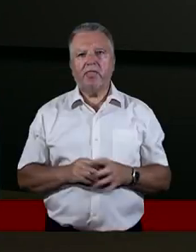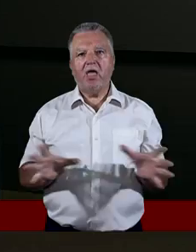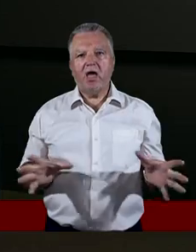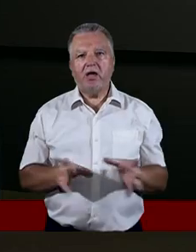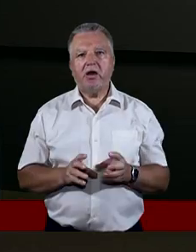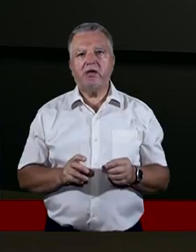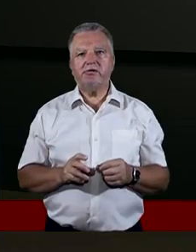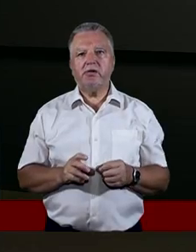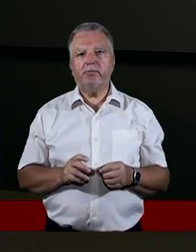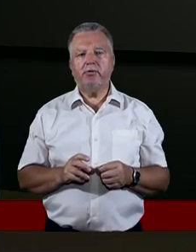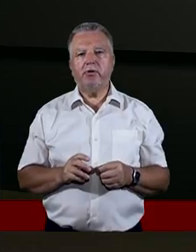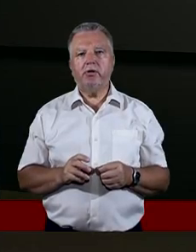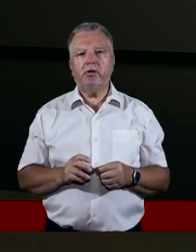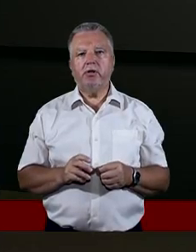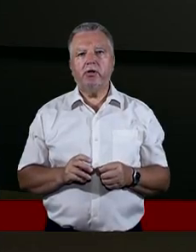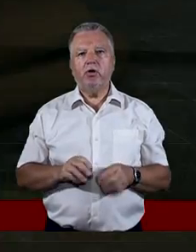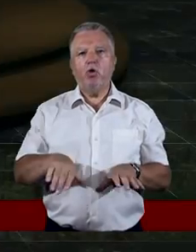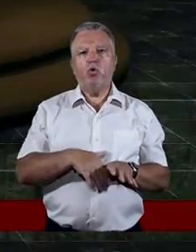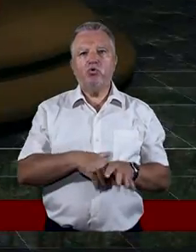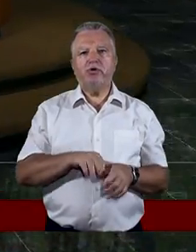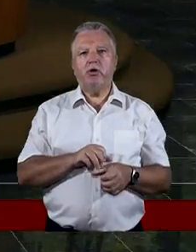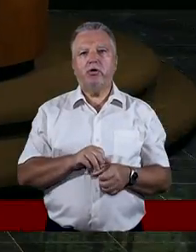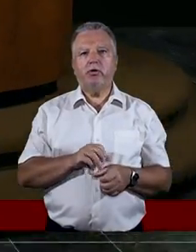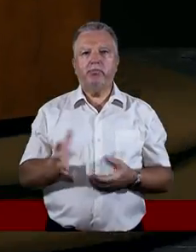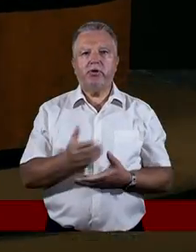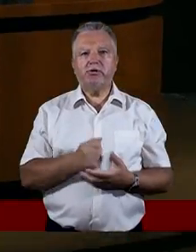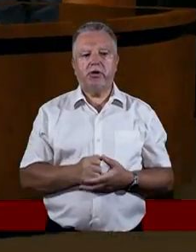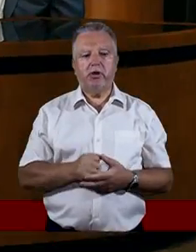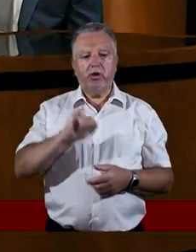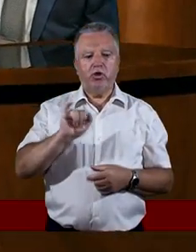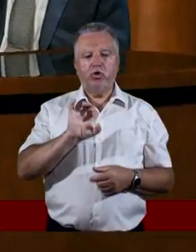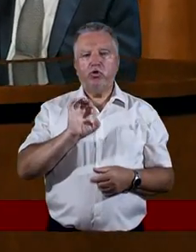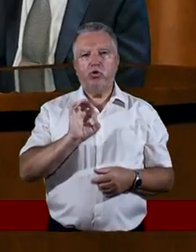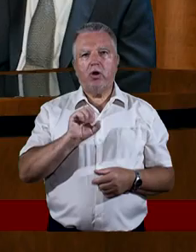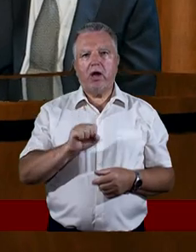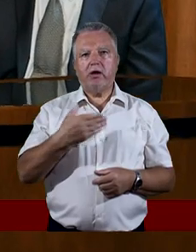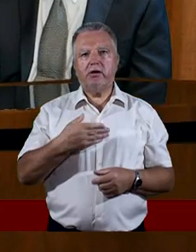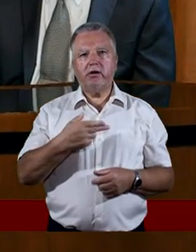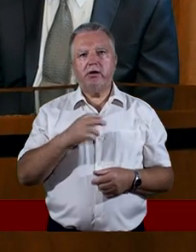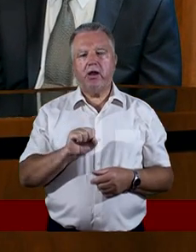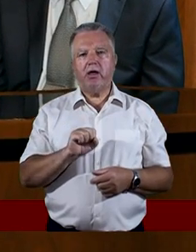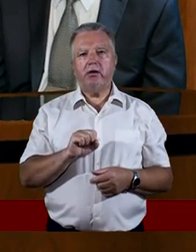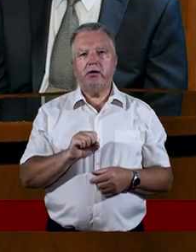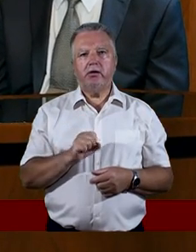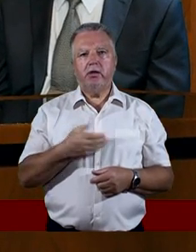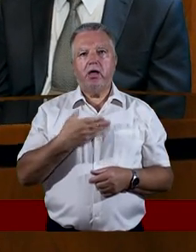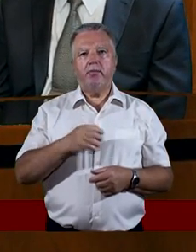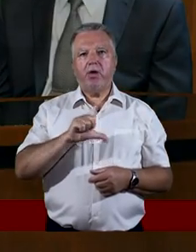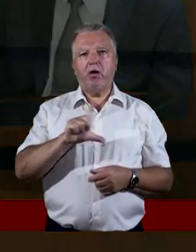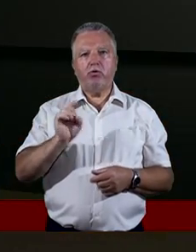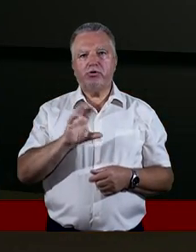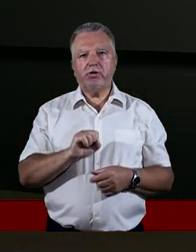Wraz ze mną w studium biblijnym dzisiaj biorą udział Joanna, Małgorzata, Waldemar.